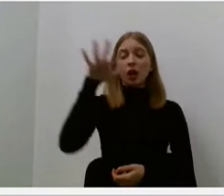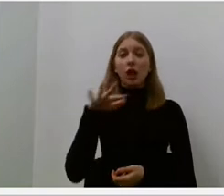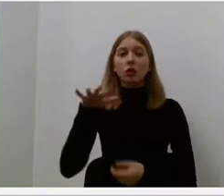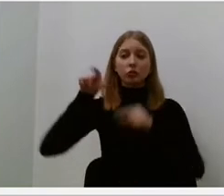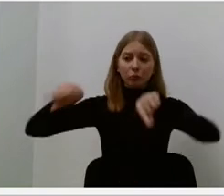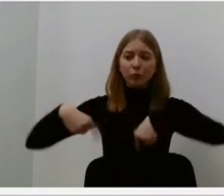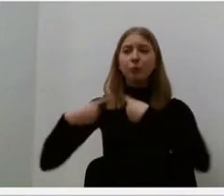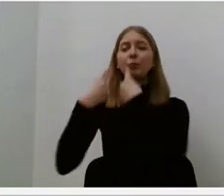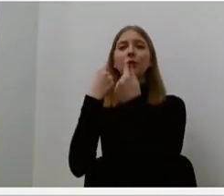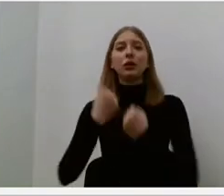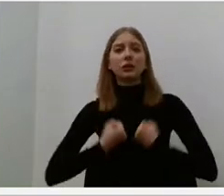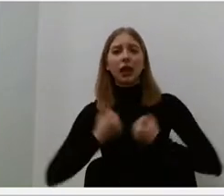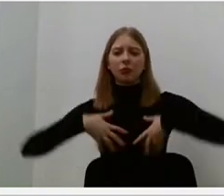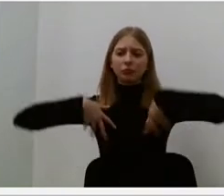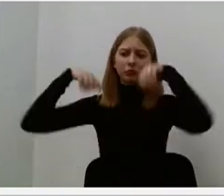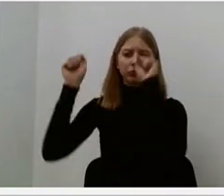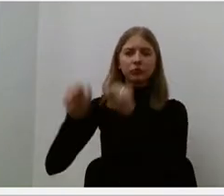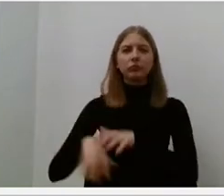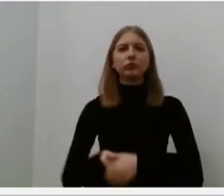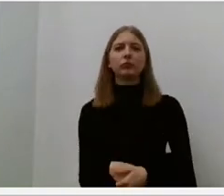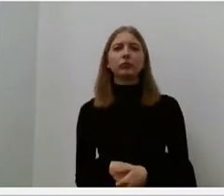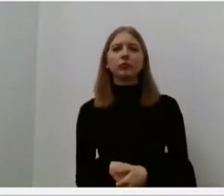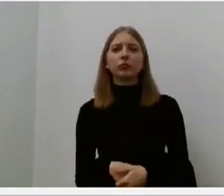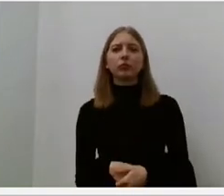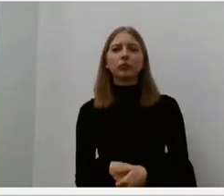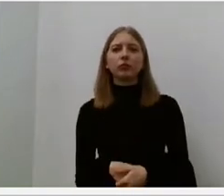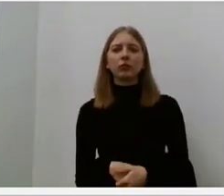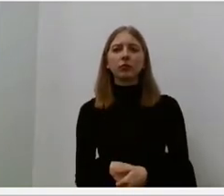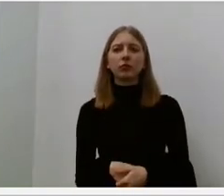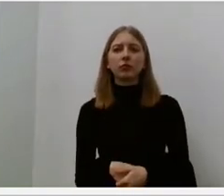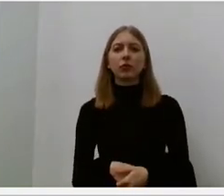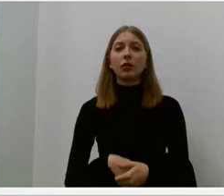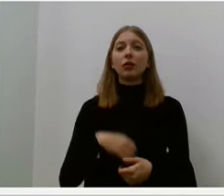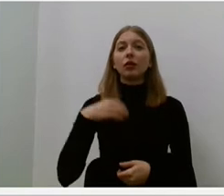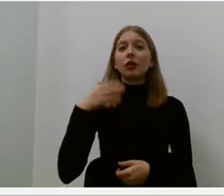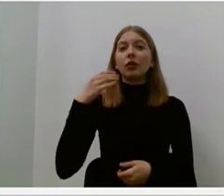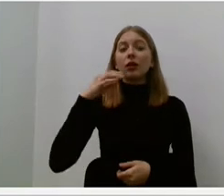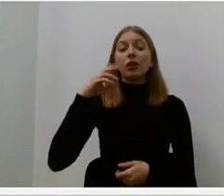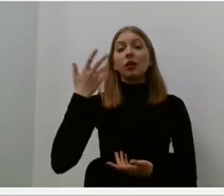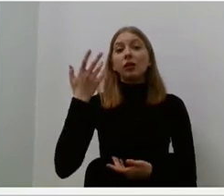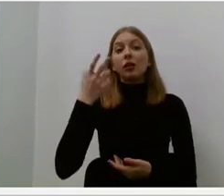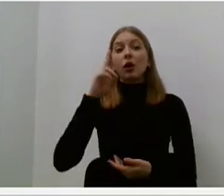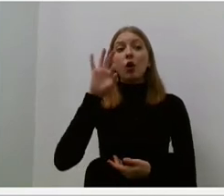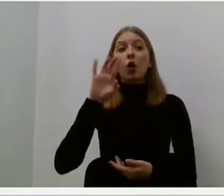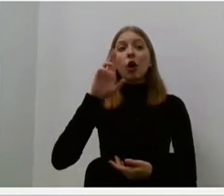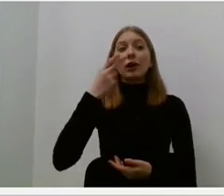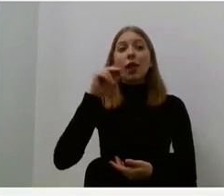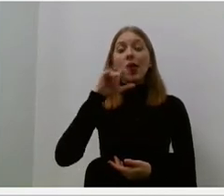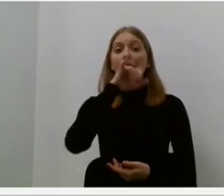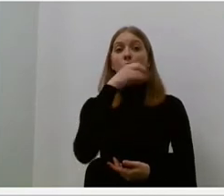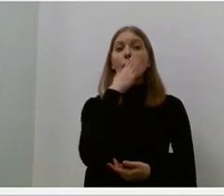Ir Kornelija Jankauskaitė Veronikos alsikienės biografiją rašė, tai buvo moteris